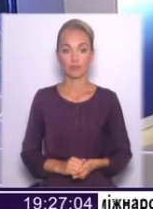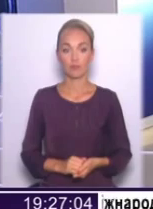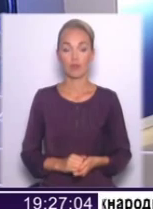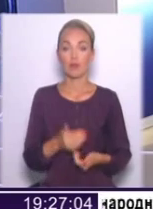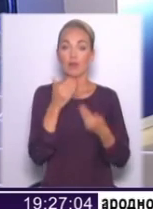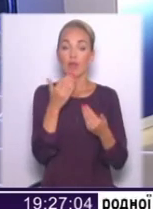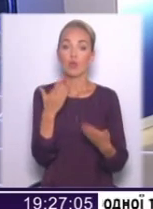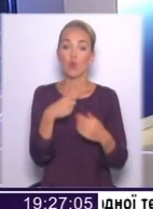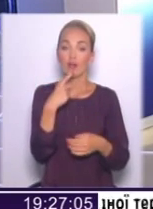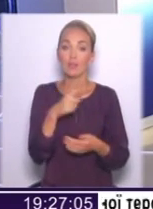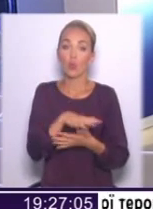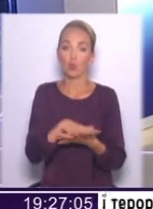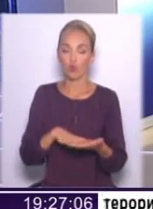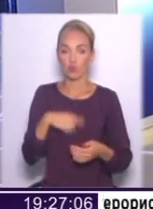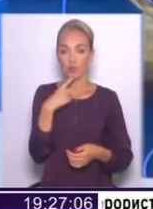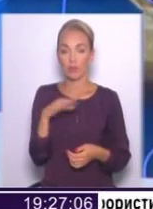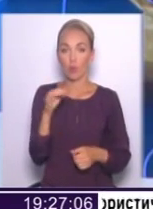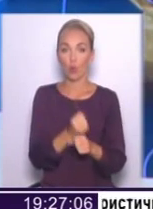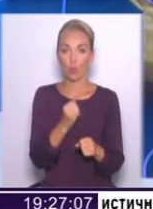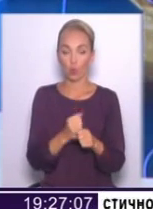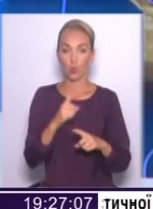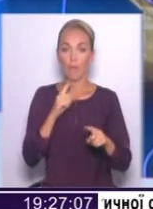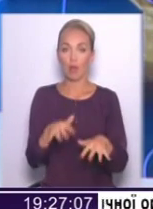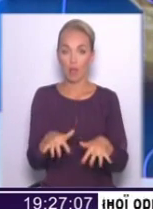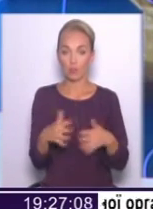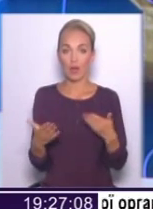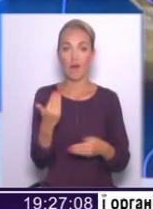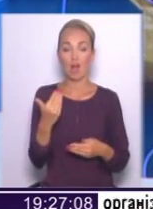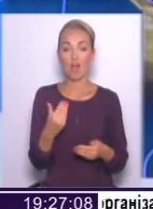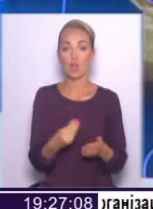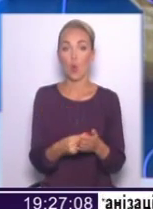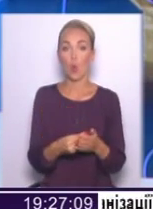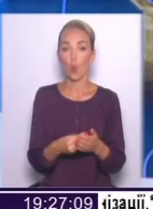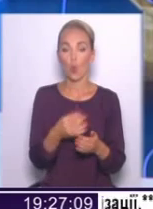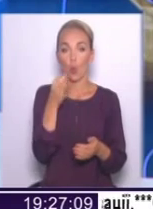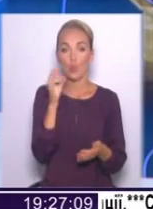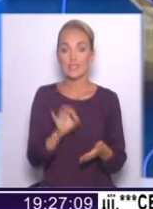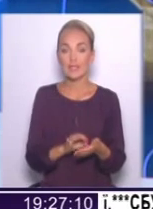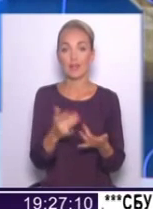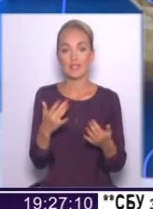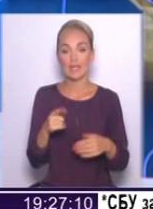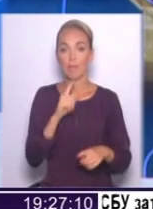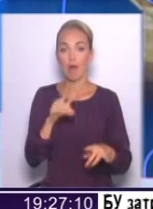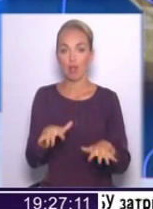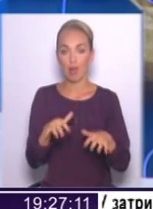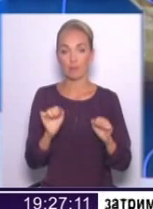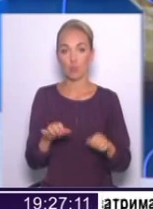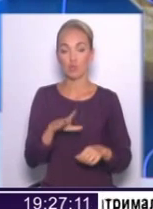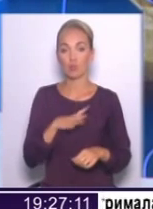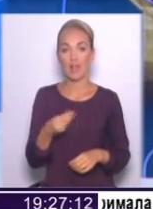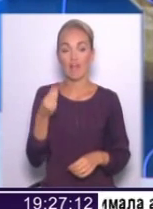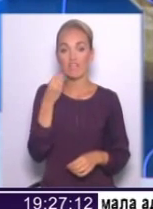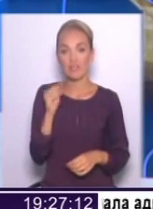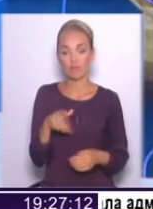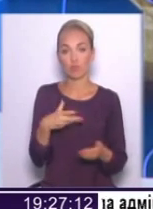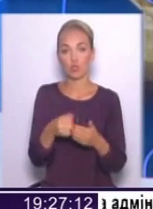Якщо продовжувати говорити про роботу парламенту, яка ваша оцінка, наскільки може парламент бути ефективним в своїй роботі